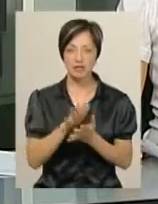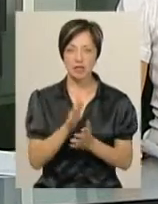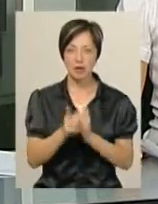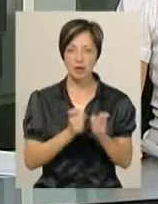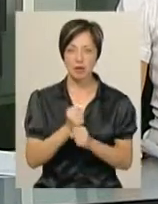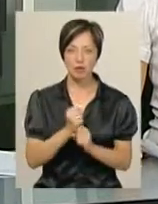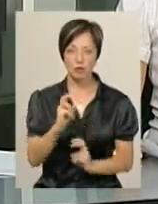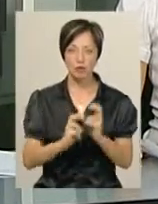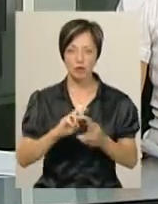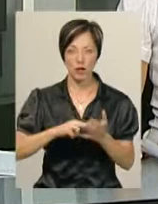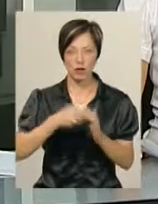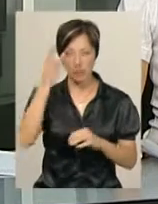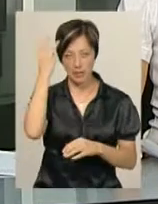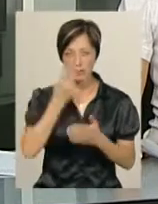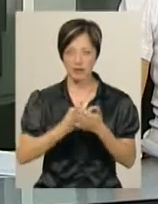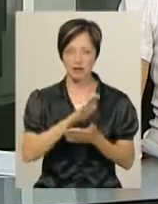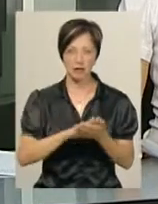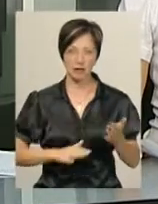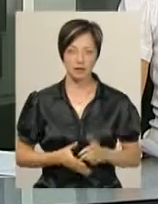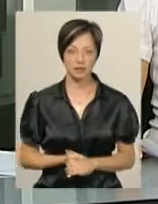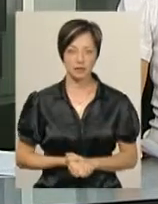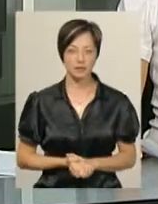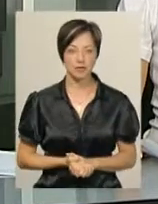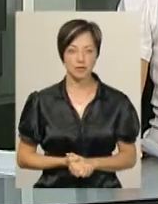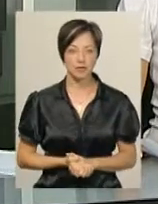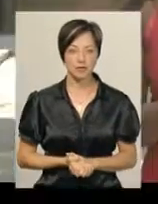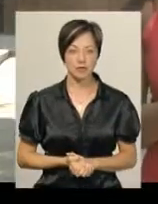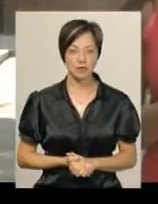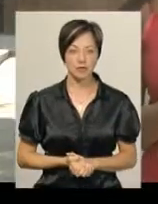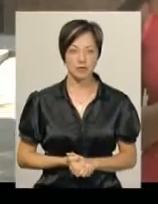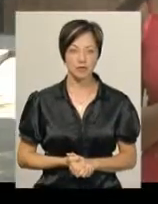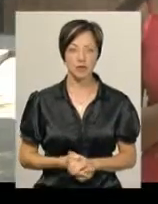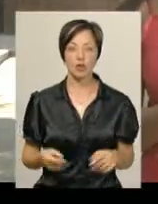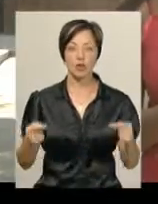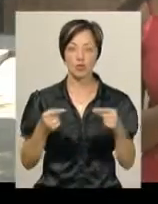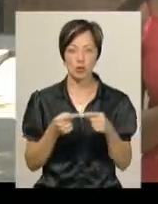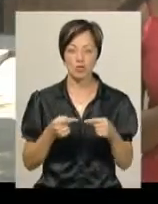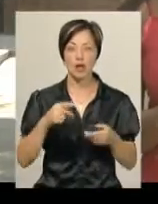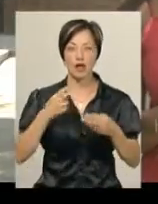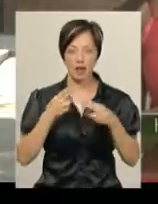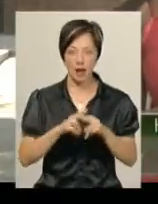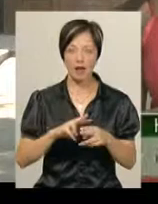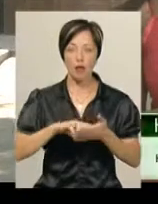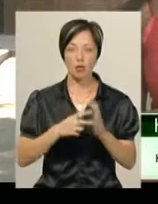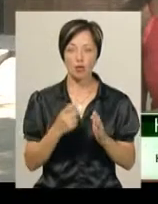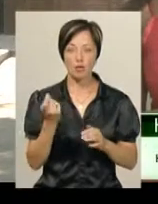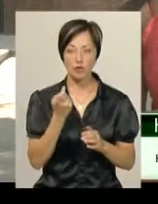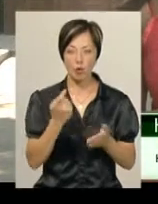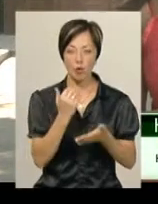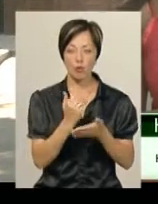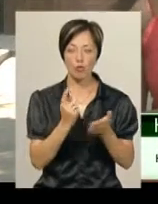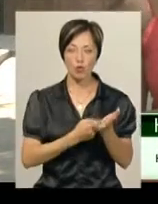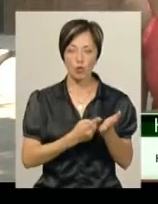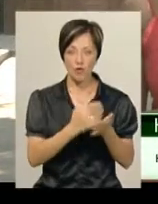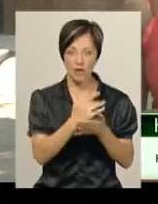заводу плануються у Хмельницькому, дивіться в сюжеті Наталі Сідової. Уточнення техніко-економічного обґрунтування з будівництва